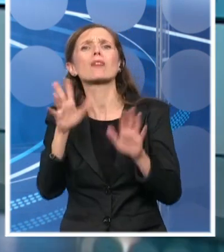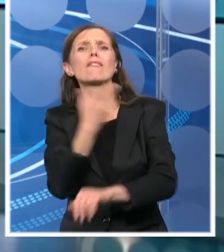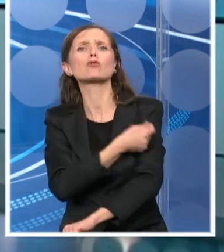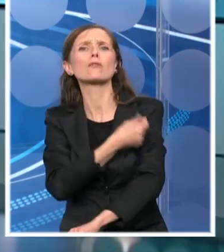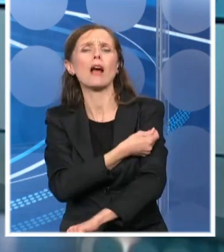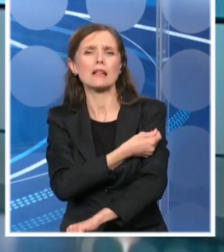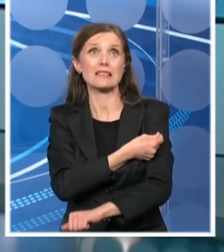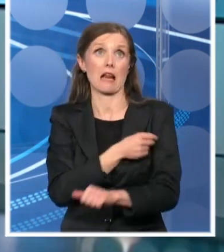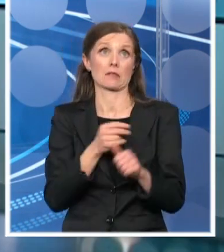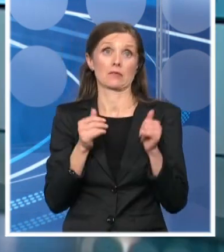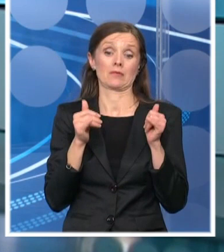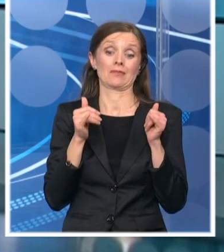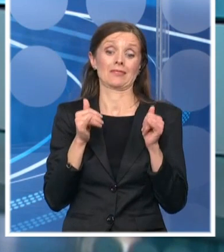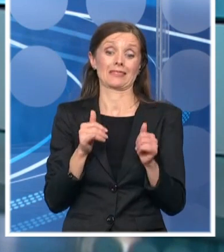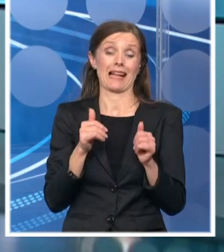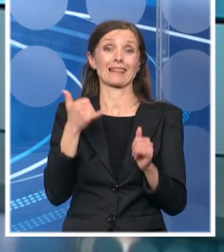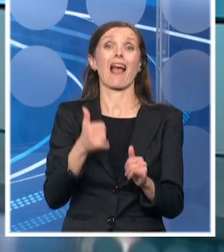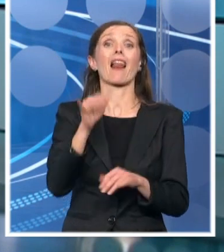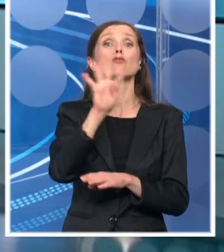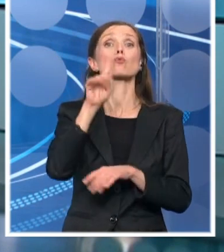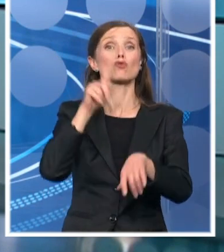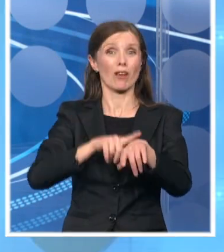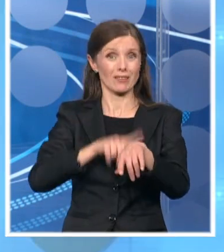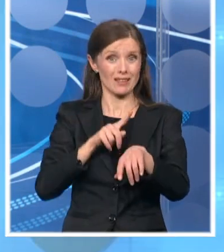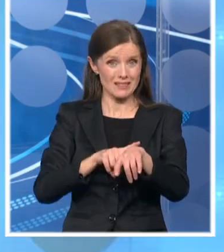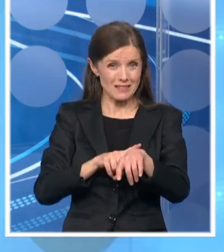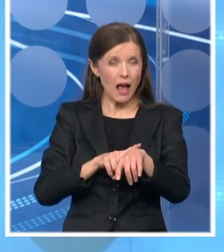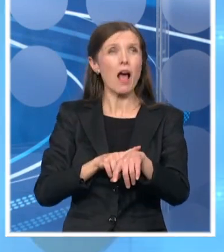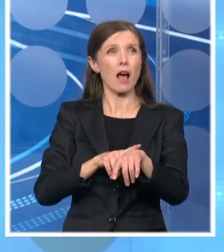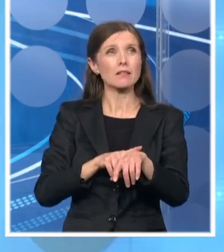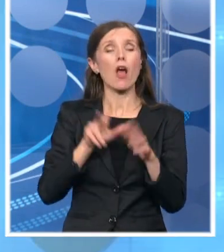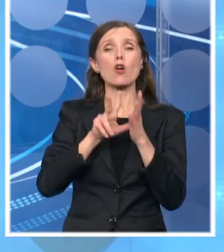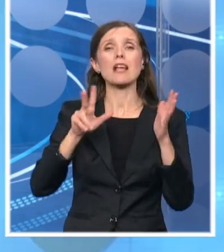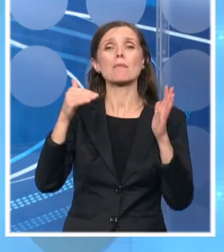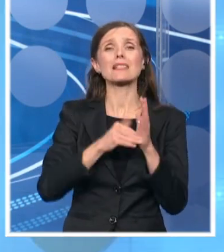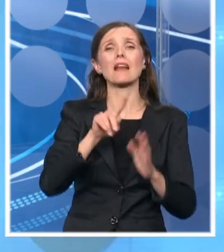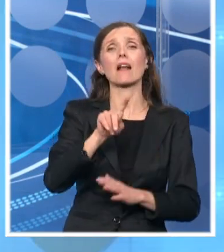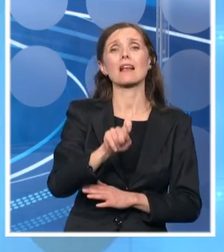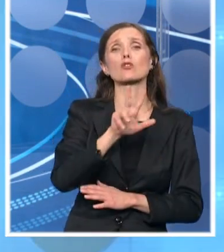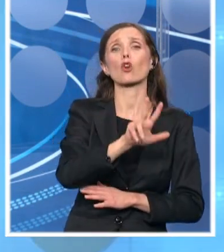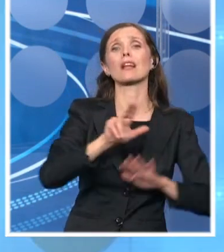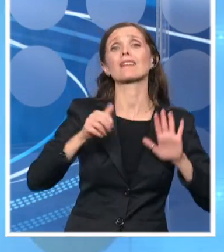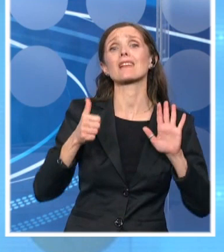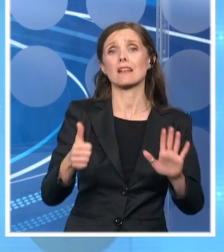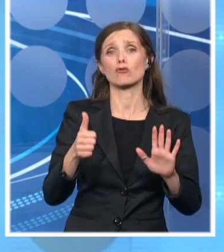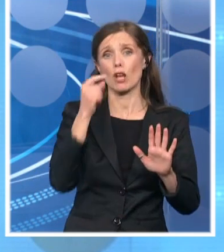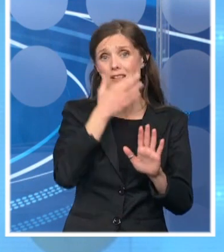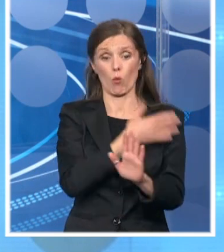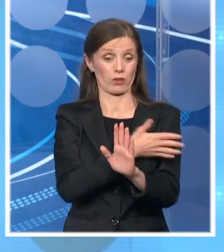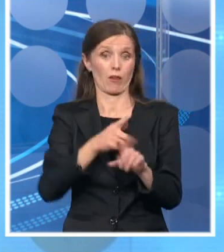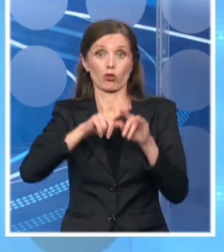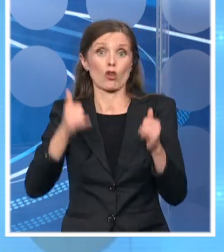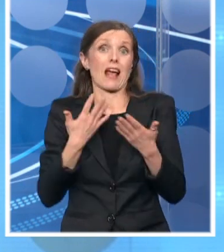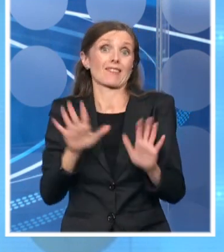U ovom trenutku, odnosno sa presekom u 16 časova danas, 18.136 građana Republike